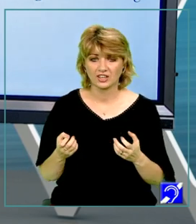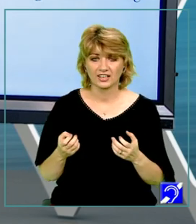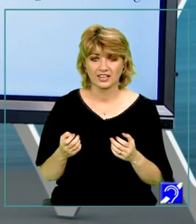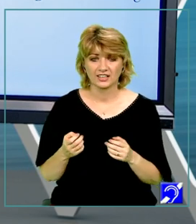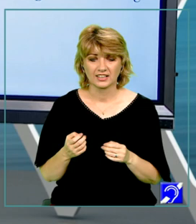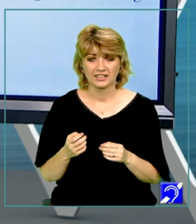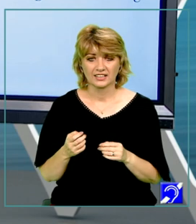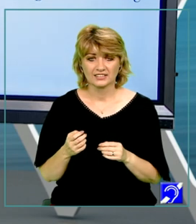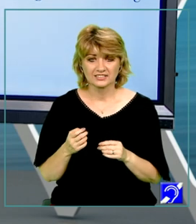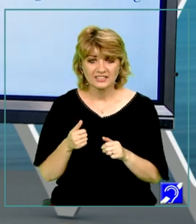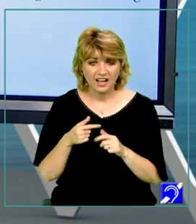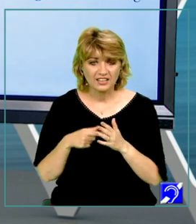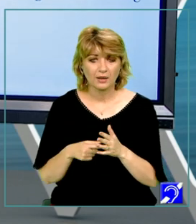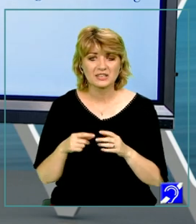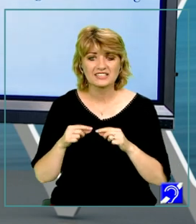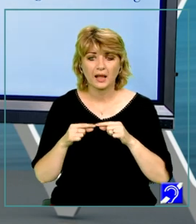congruența segmentelor.